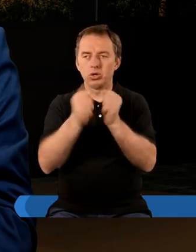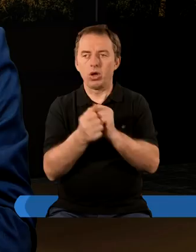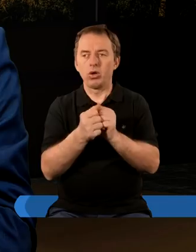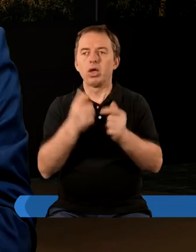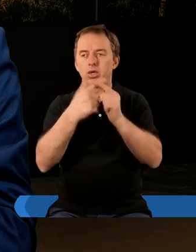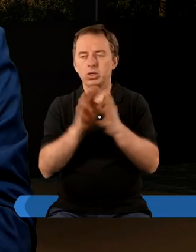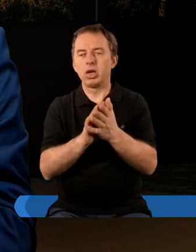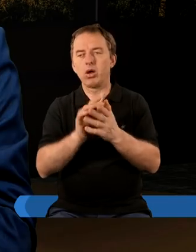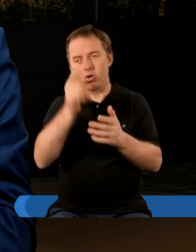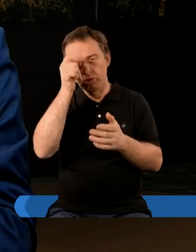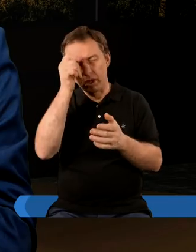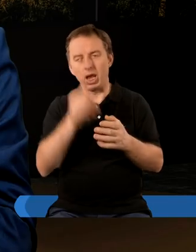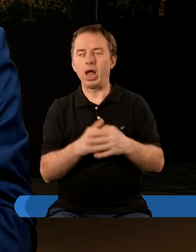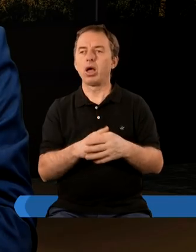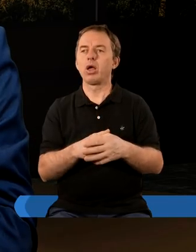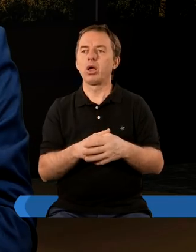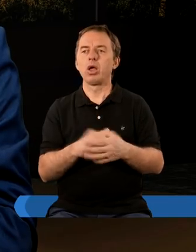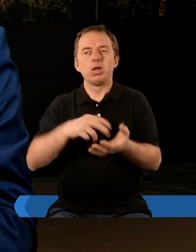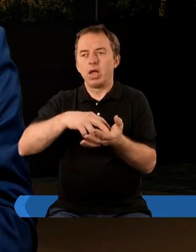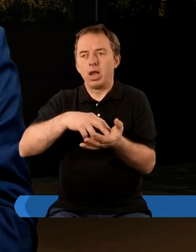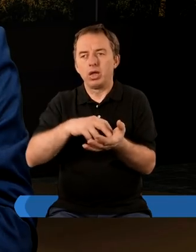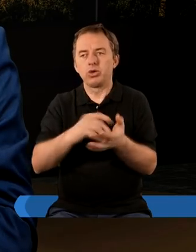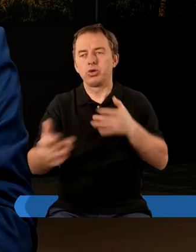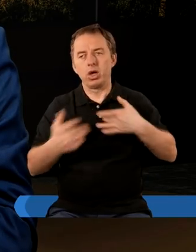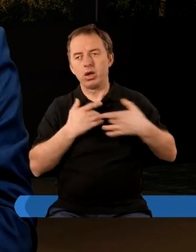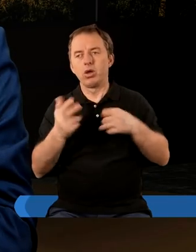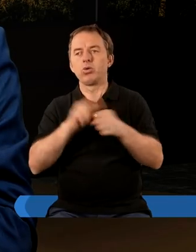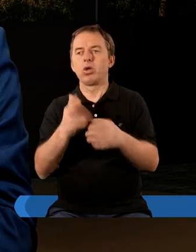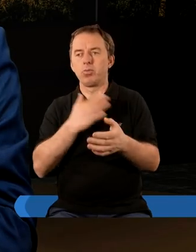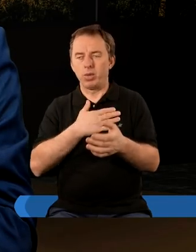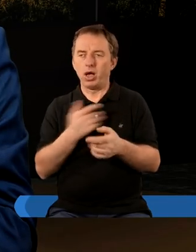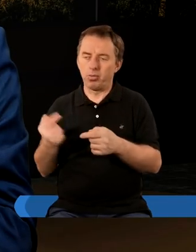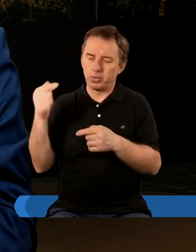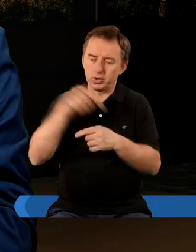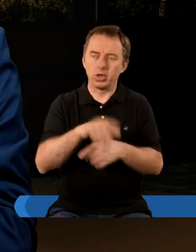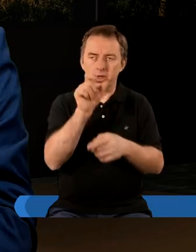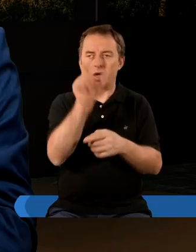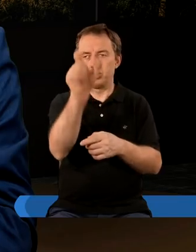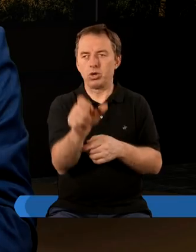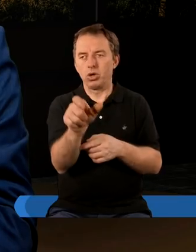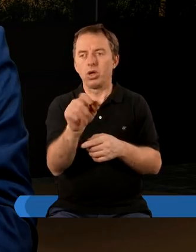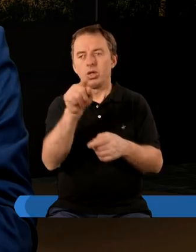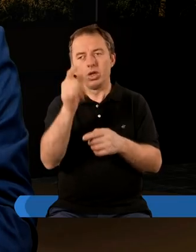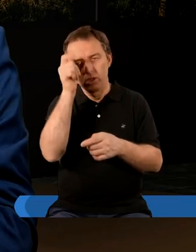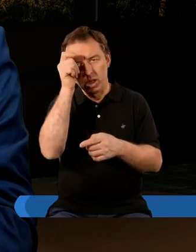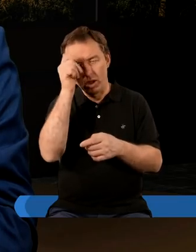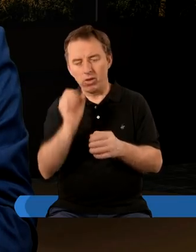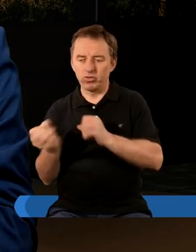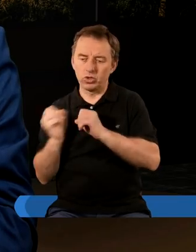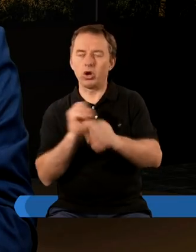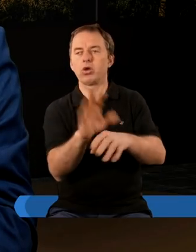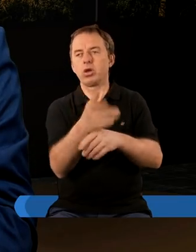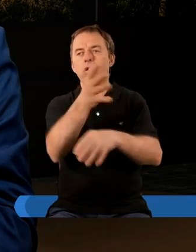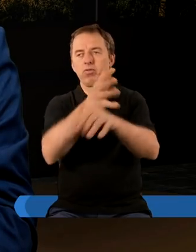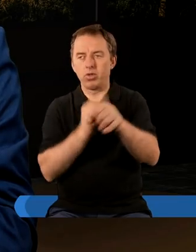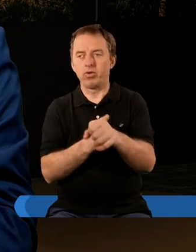są synagogą szatana. Nie lękaj się cierpień, które mają przyjść na Cię. Oto diabeł wtrąci